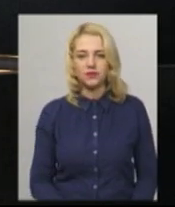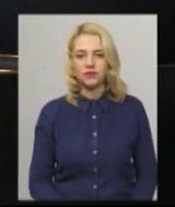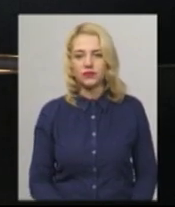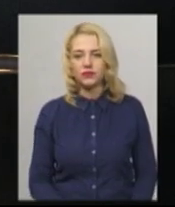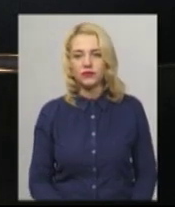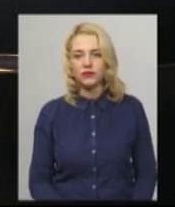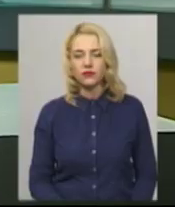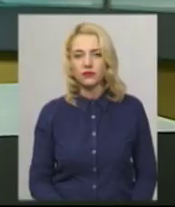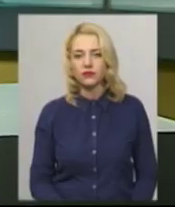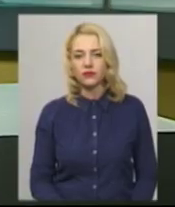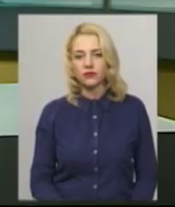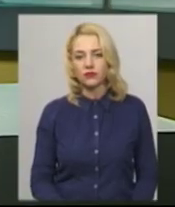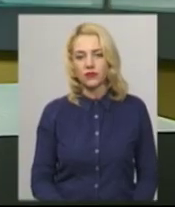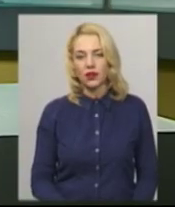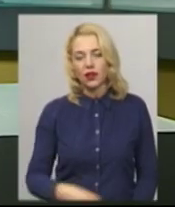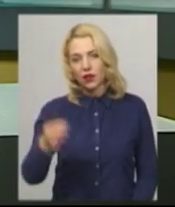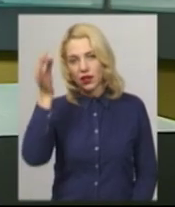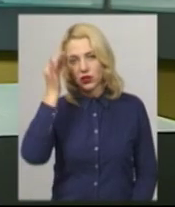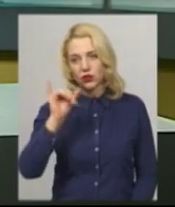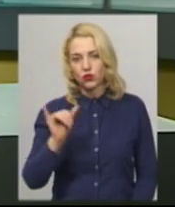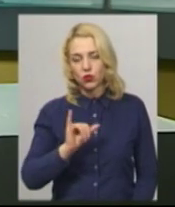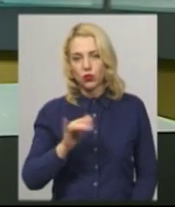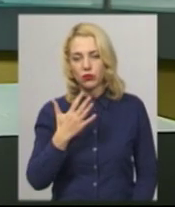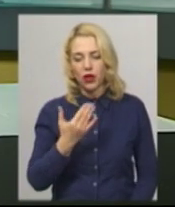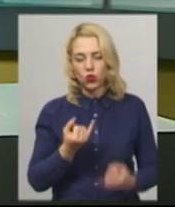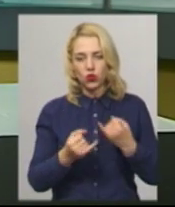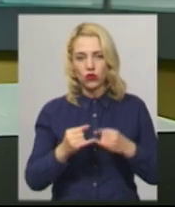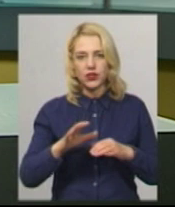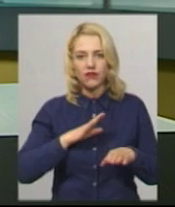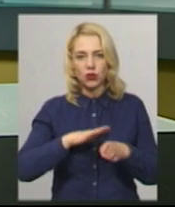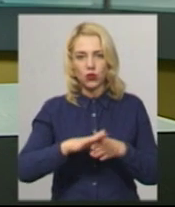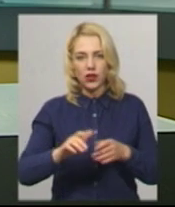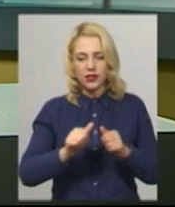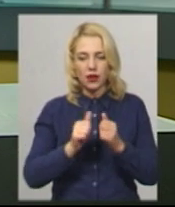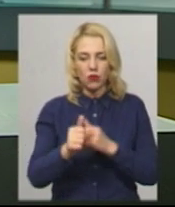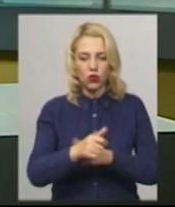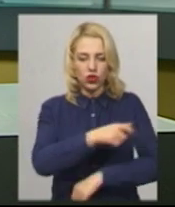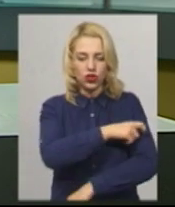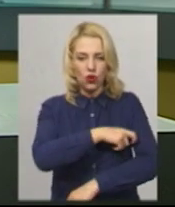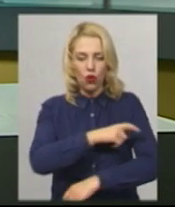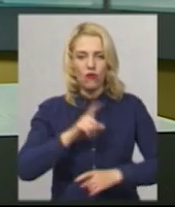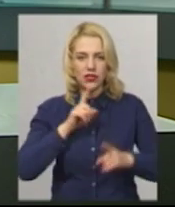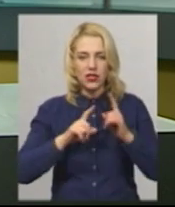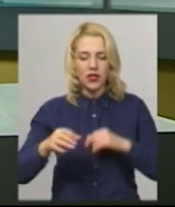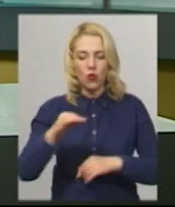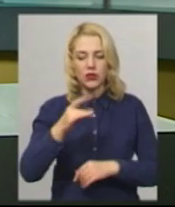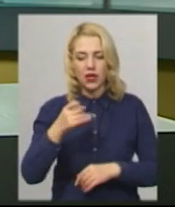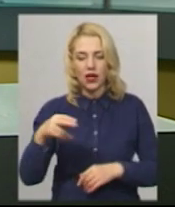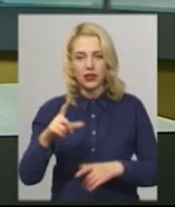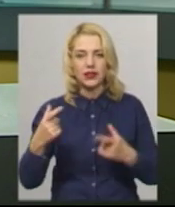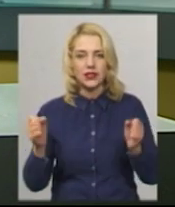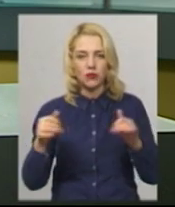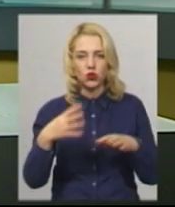Хмельницький. Нагадаю, у суботу, 5 жовтня, відбулася позачергова сесія обласної ради, де зібралося 44